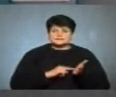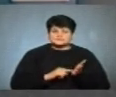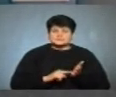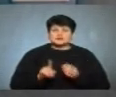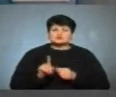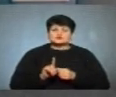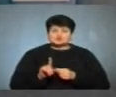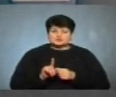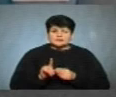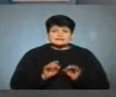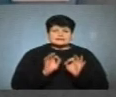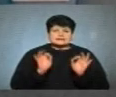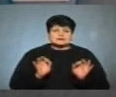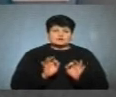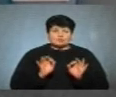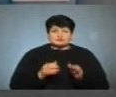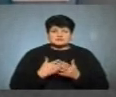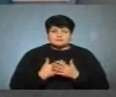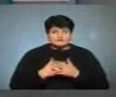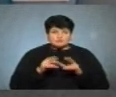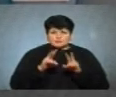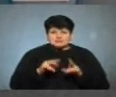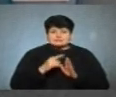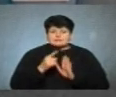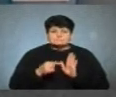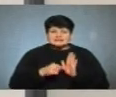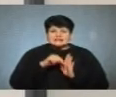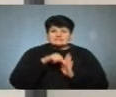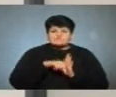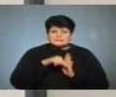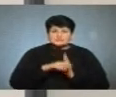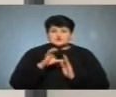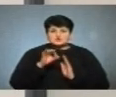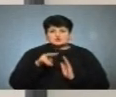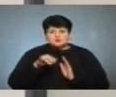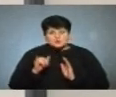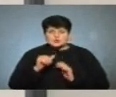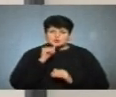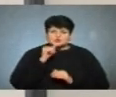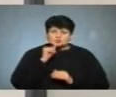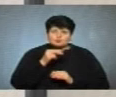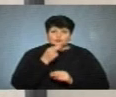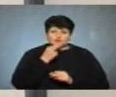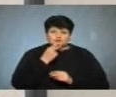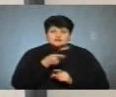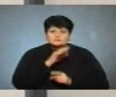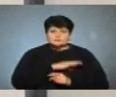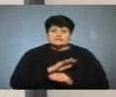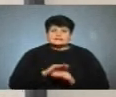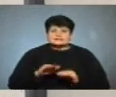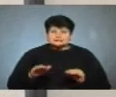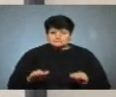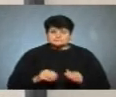ніколи, напевно, що не розглядалося питання вмісту солі, цукру у продуктах, які споживають діти.